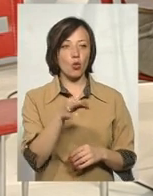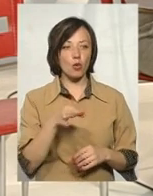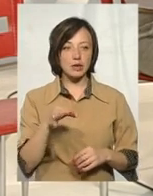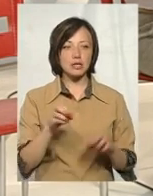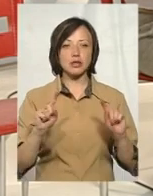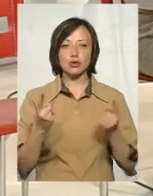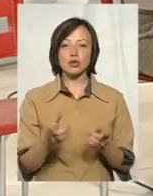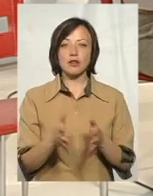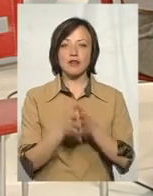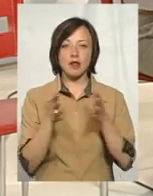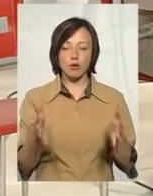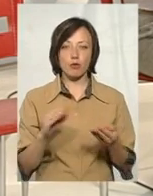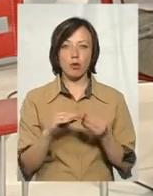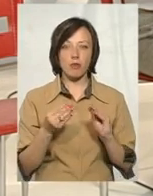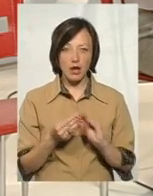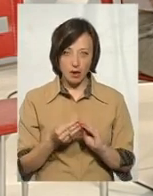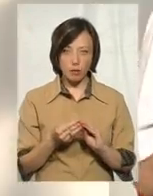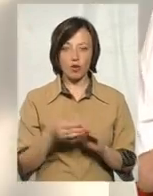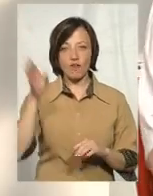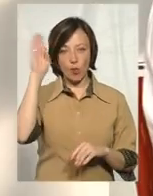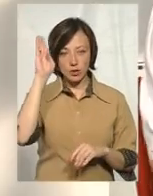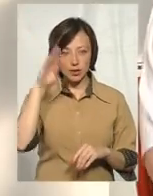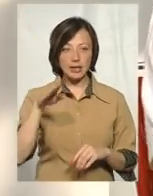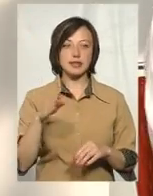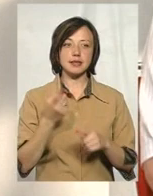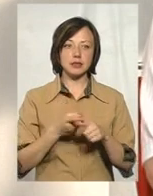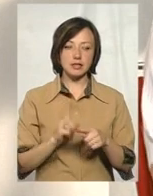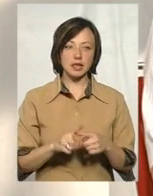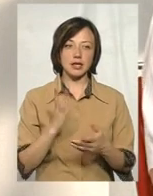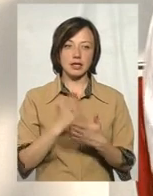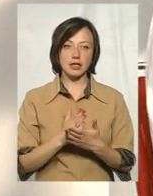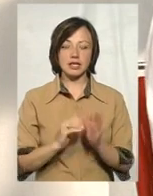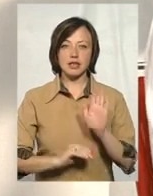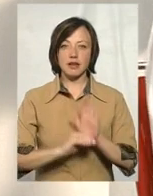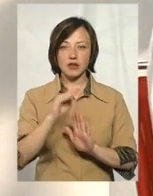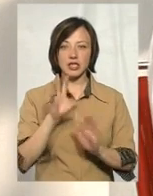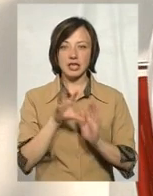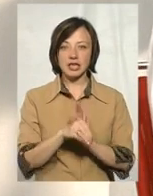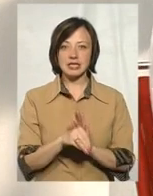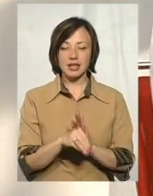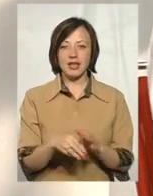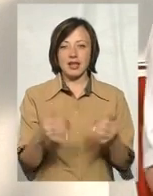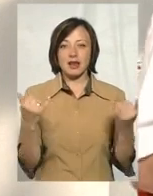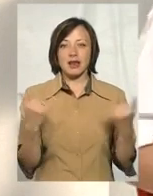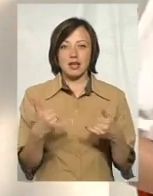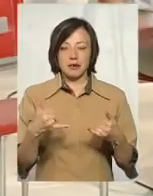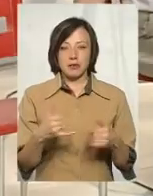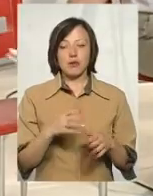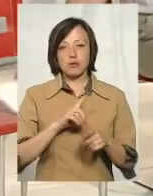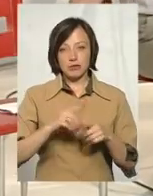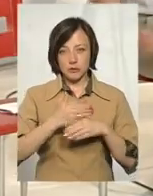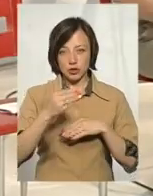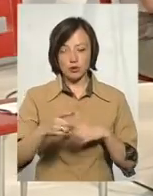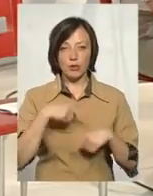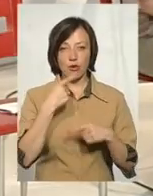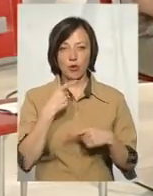надзвичайно великою проблемою води в криницях – це є завищений місць нітратів. Про це поговоримо згодом.